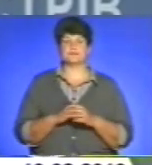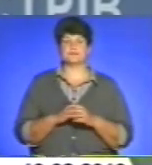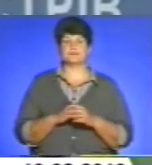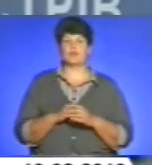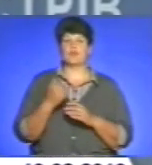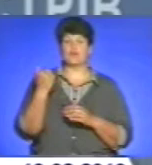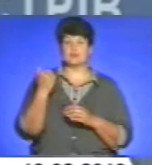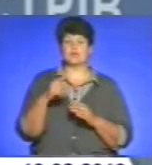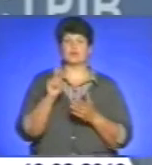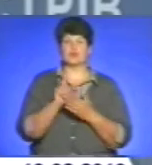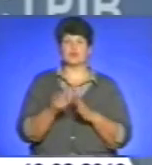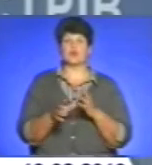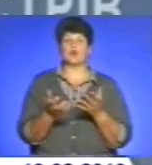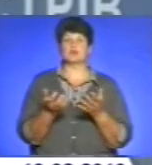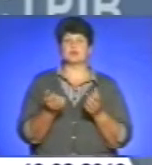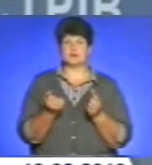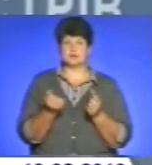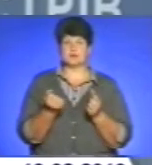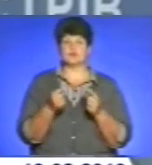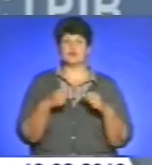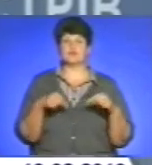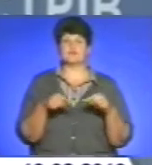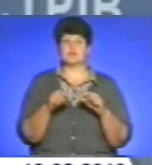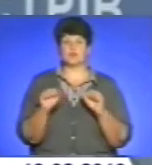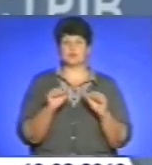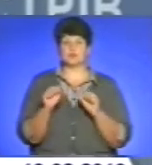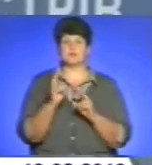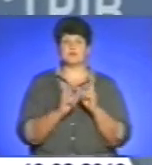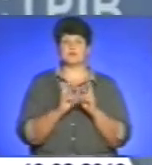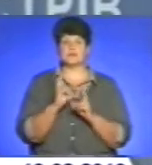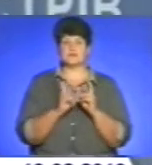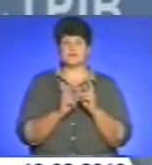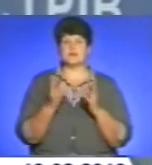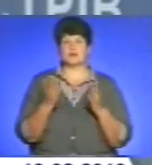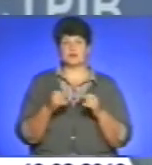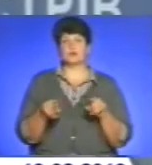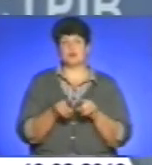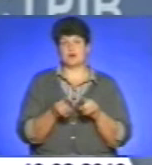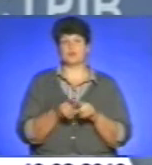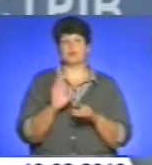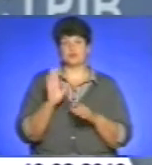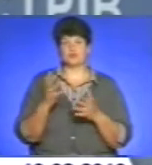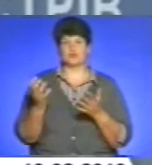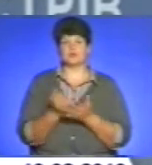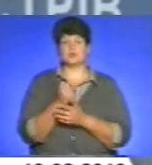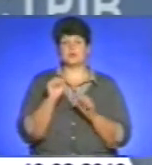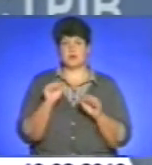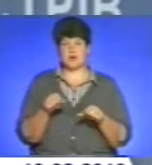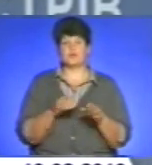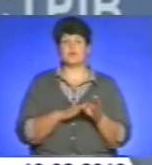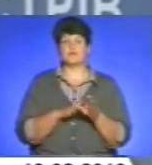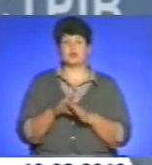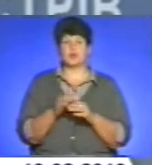вони повинні отримати і до сфери управління підприємствами, які так чи інакше все одно будуть виборювати право на виконання